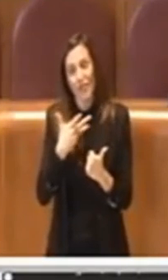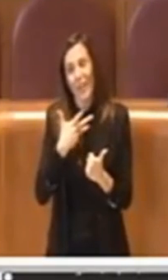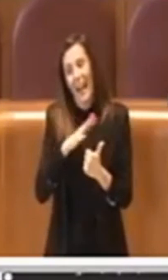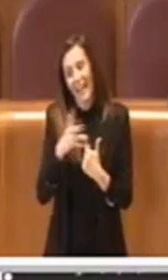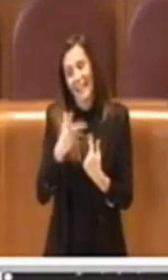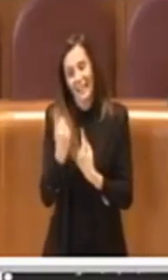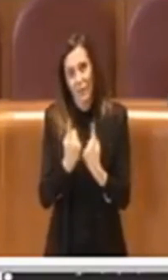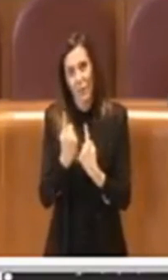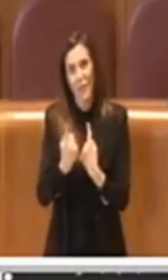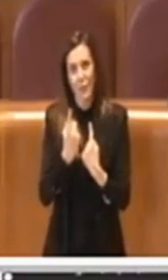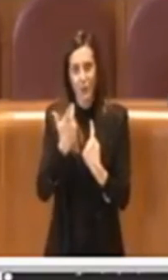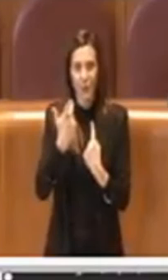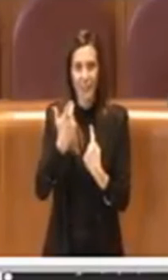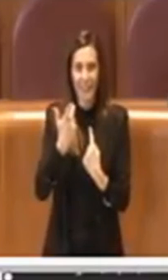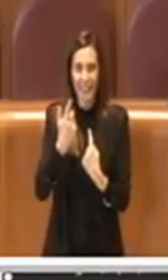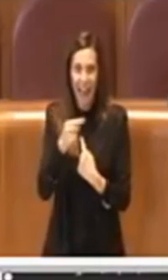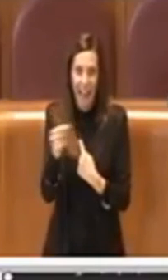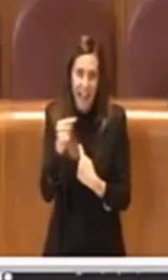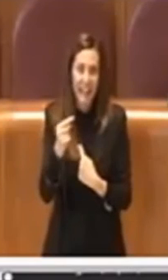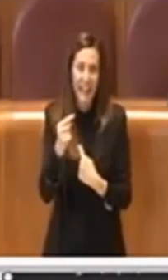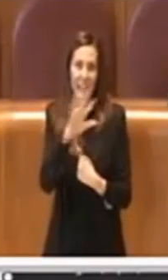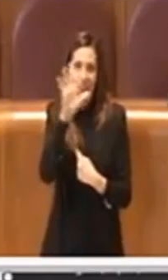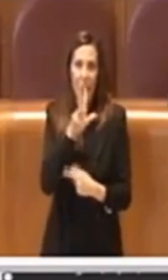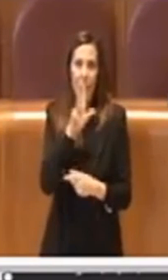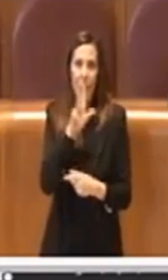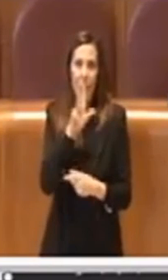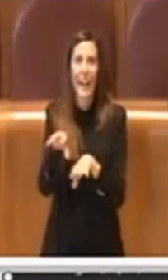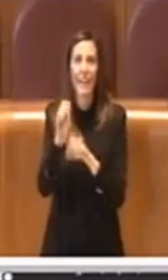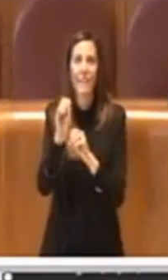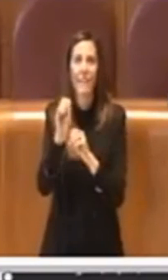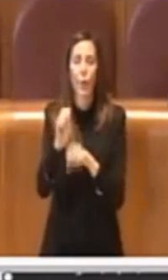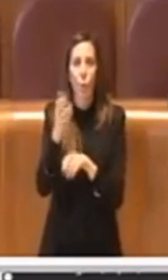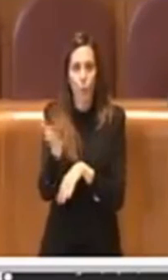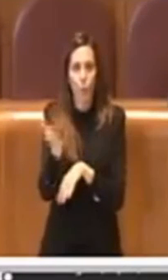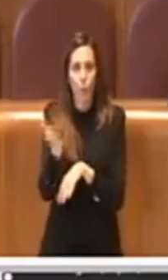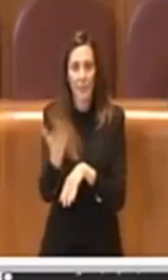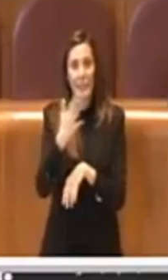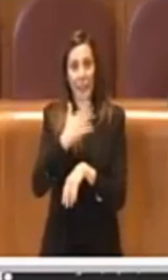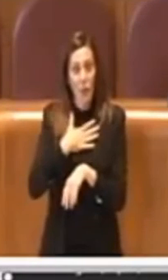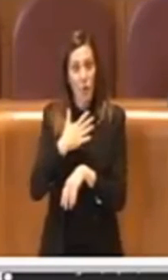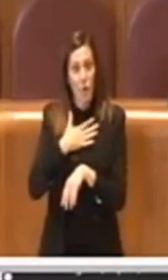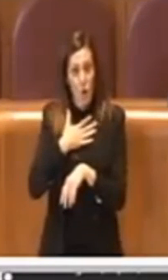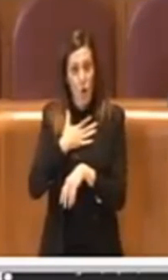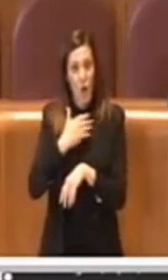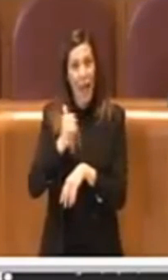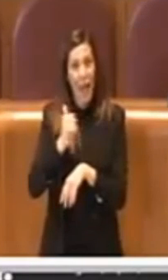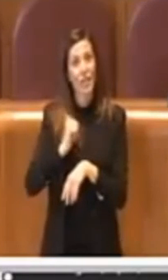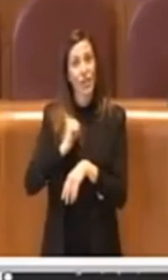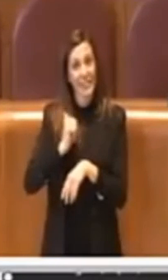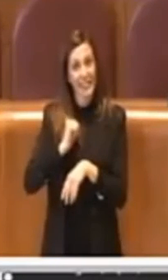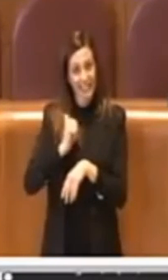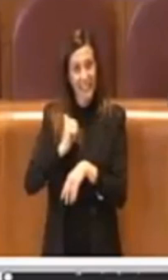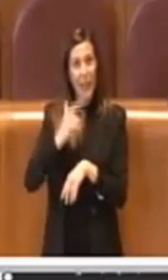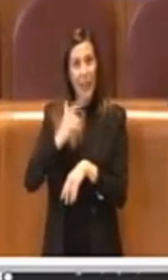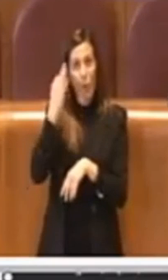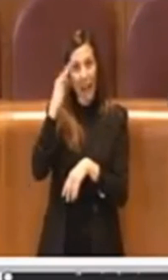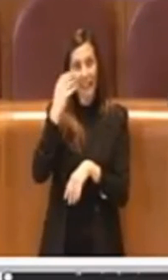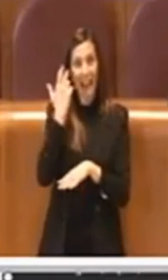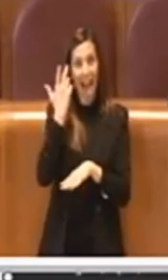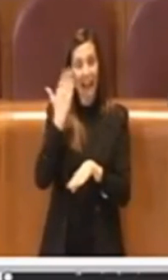è la verità, per esempio sui rifiuti, noi abbiamo proprio l'Agenzia per la qualità dei servizi,